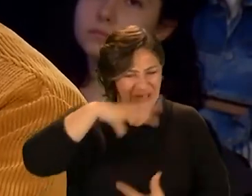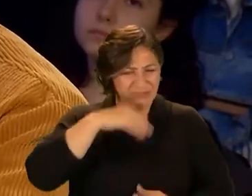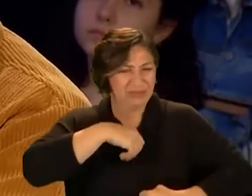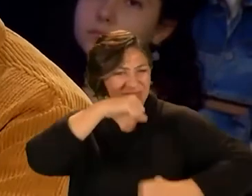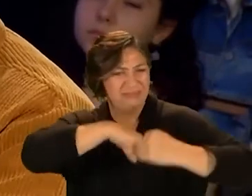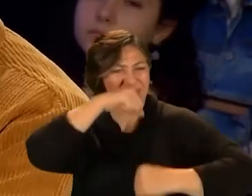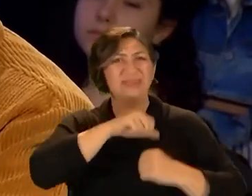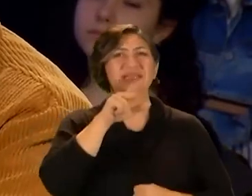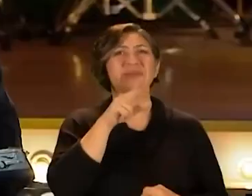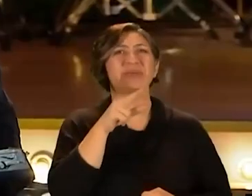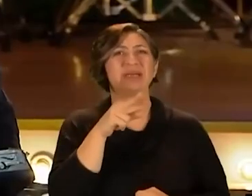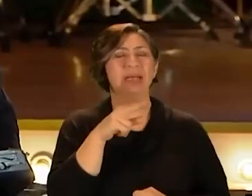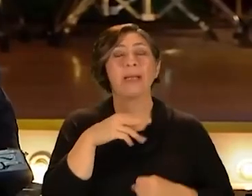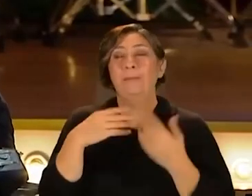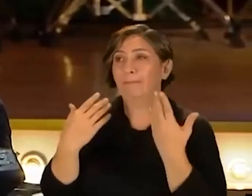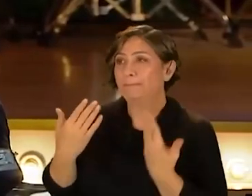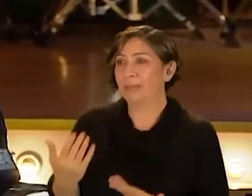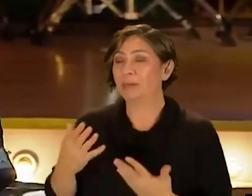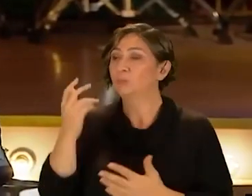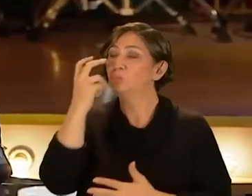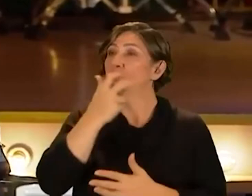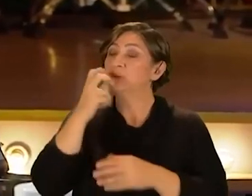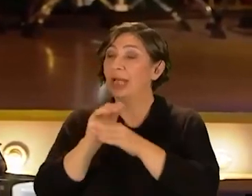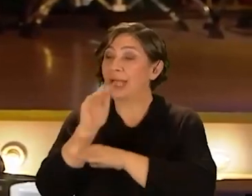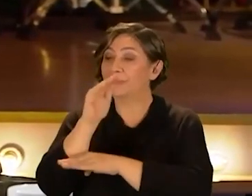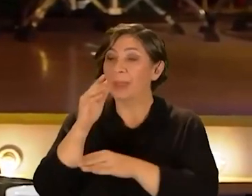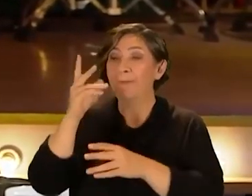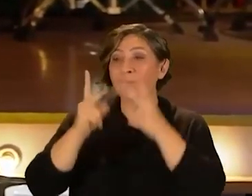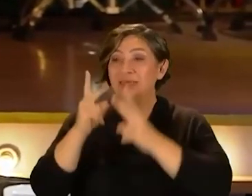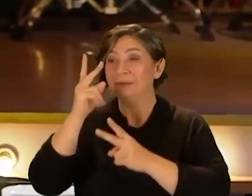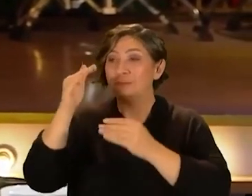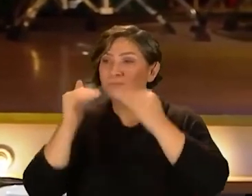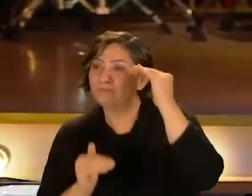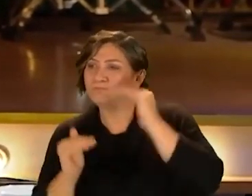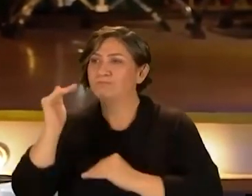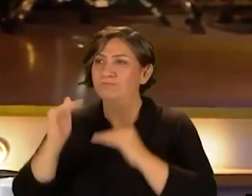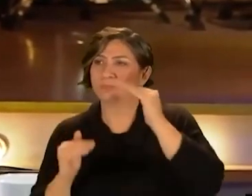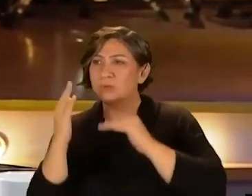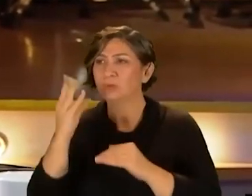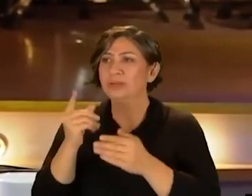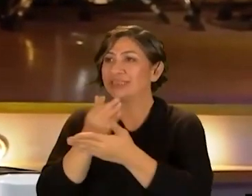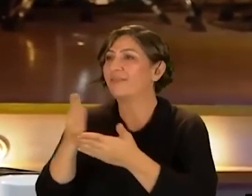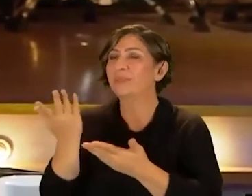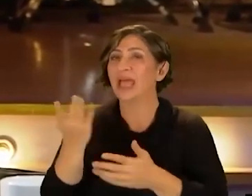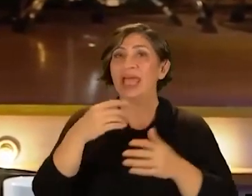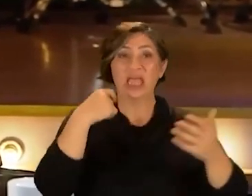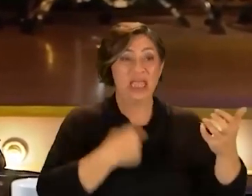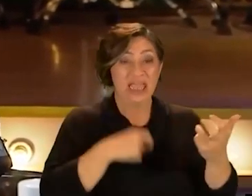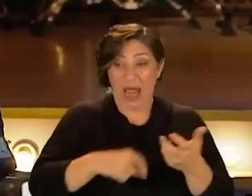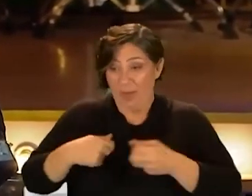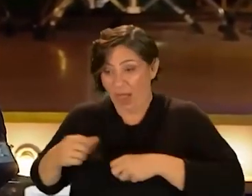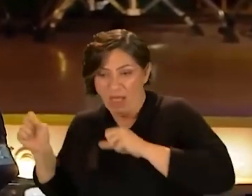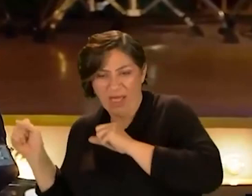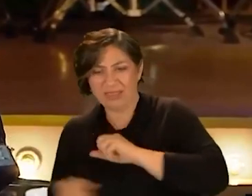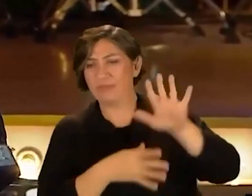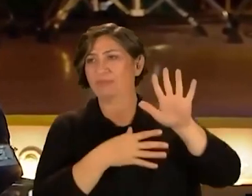çatışması yani Evet Kendi olamıyorsun Müzik hayatımda pürüzler oldu dediğin mesela şöyle devam ediyorsun gitarımı